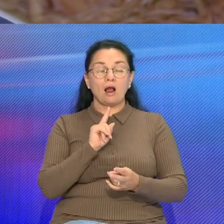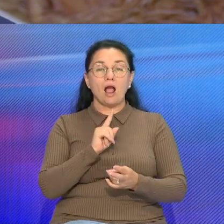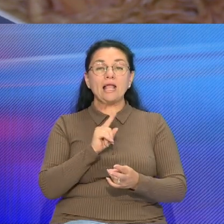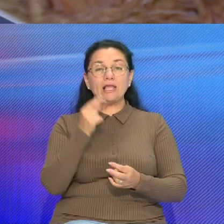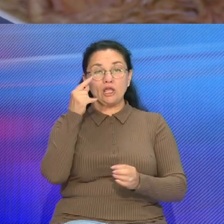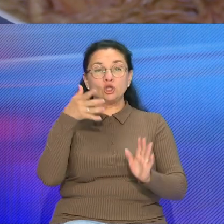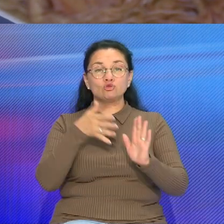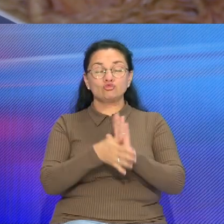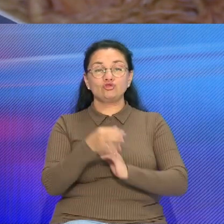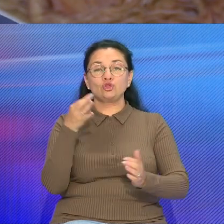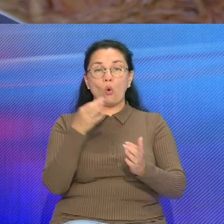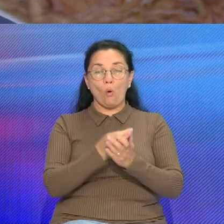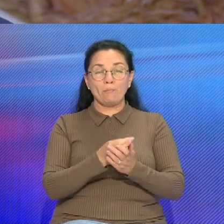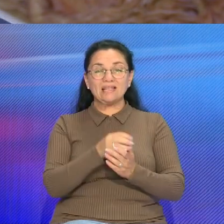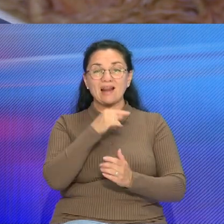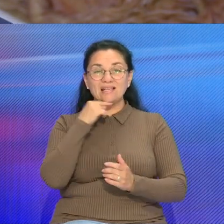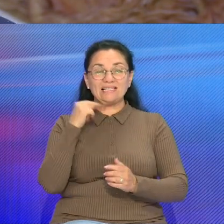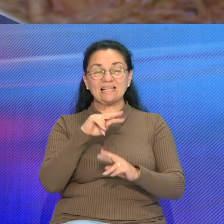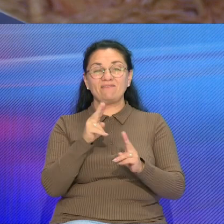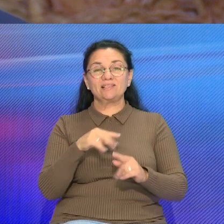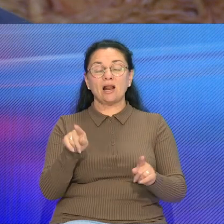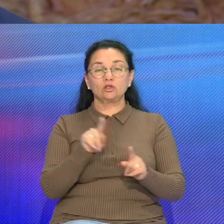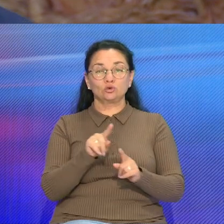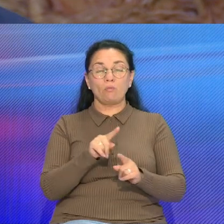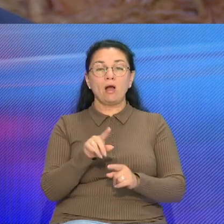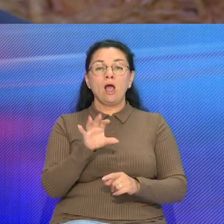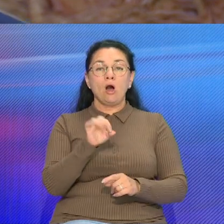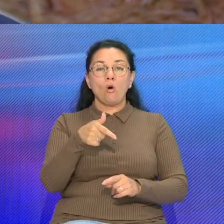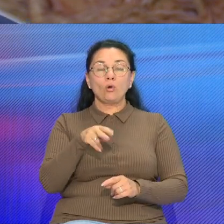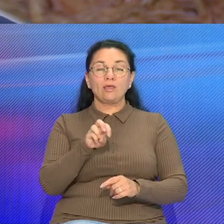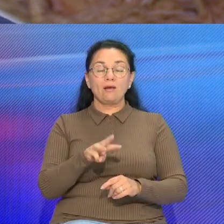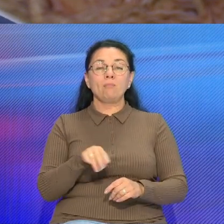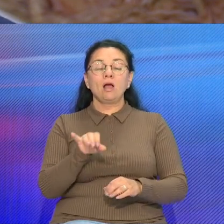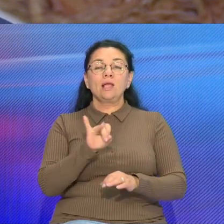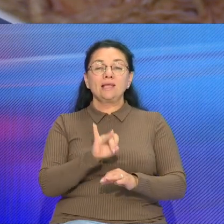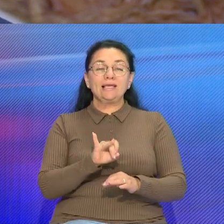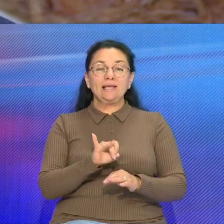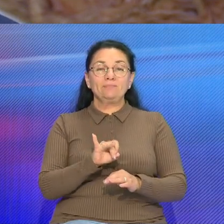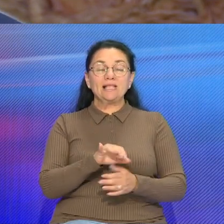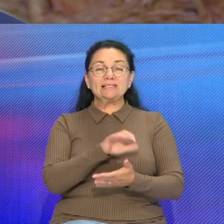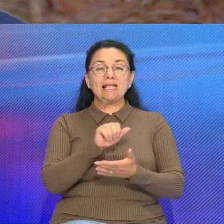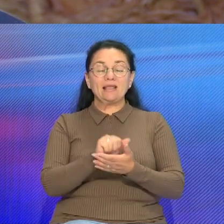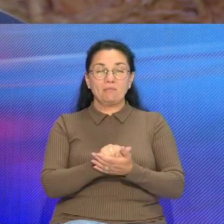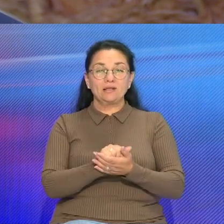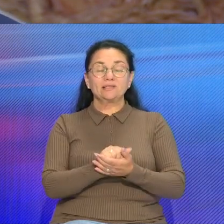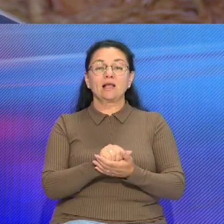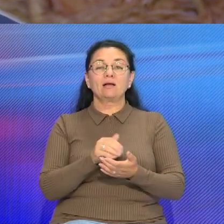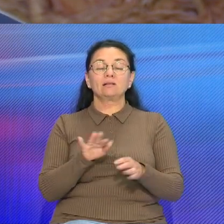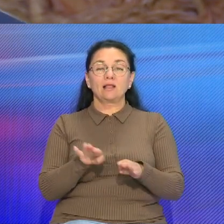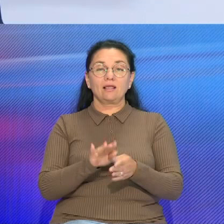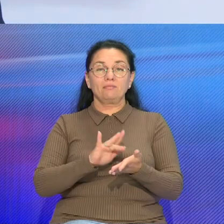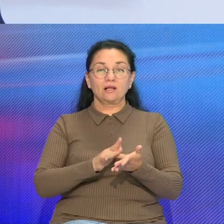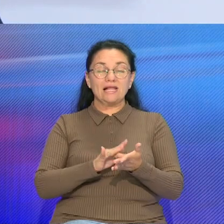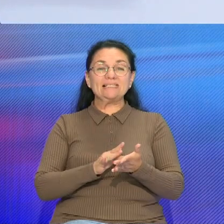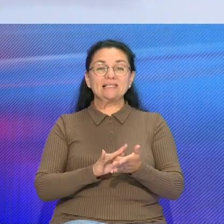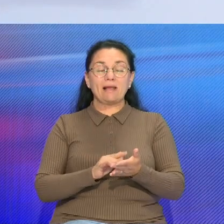Федерации Чтобы наше подразделение, департамент по гражданству и миграции, также имело возможность заниматься дактилоскопией иностранных